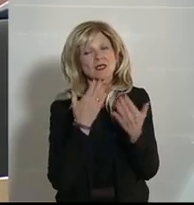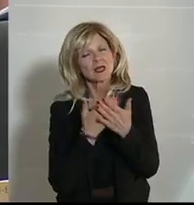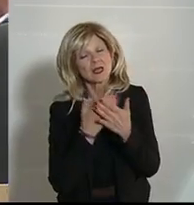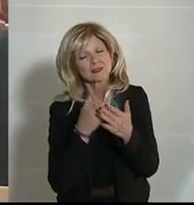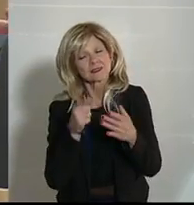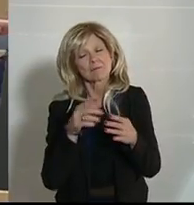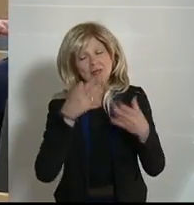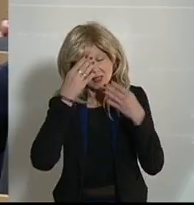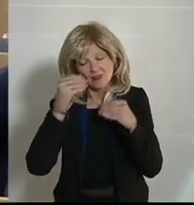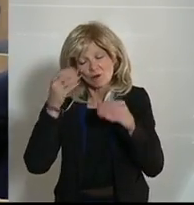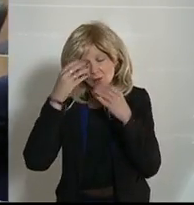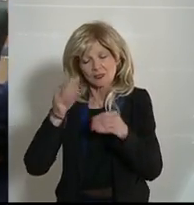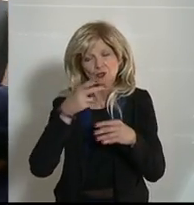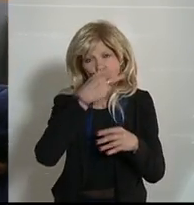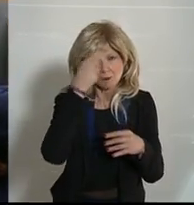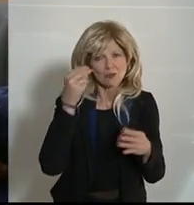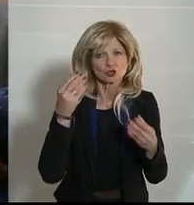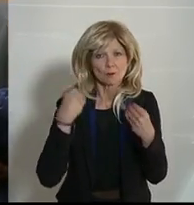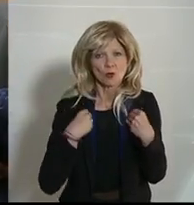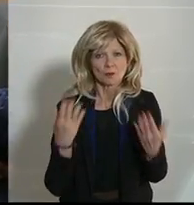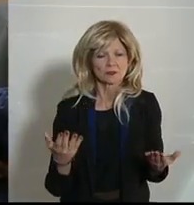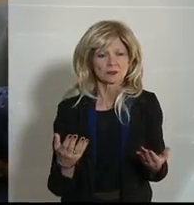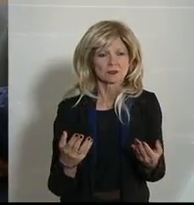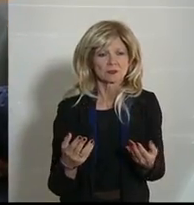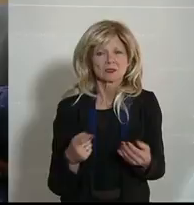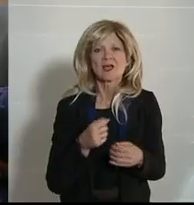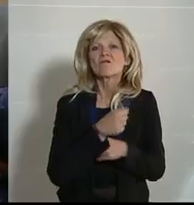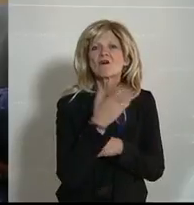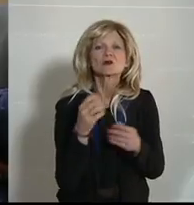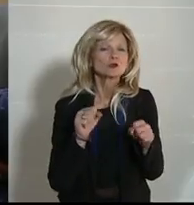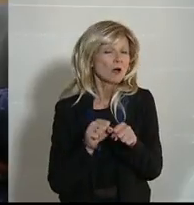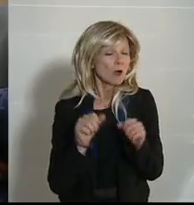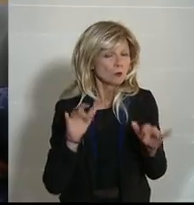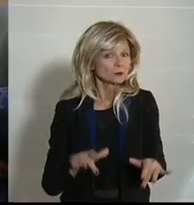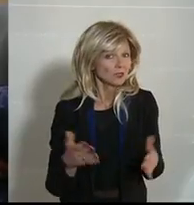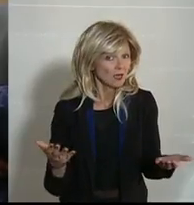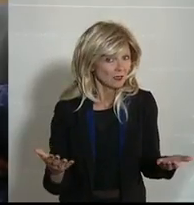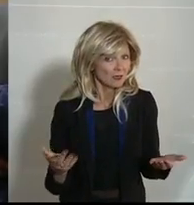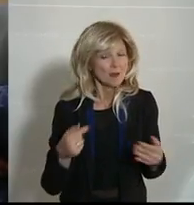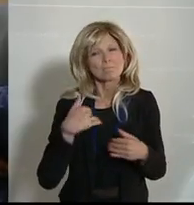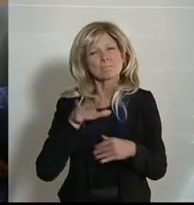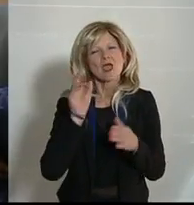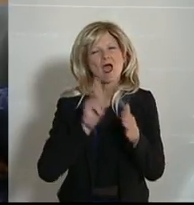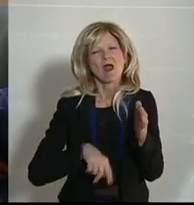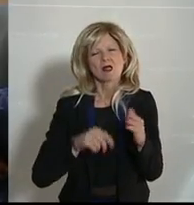zu den Menschen gekommen ist. Faktum ist, dass inzwischen mehr als die Hälfte